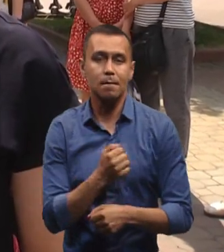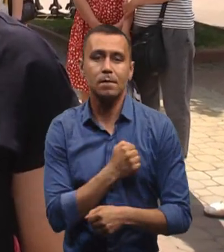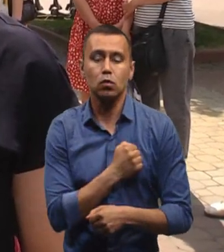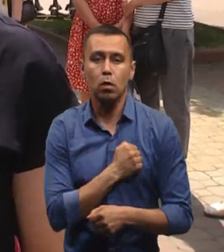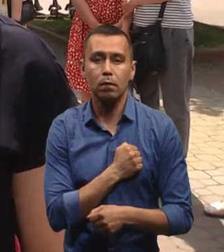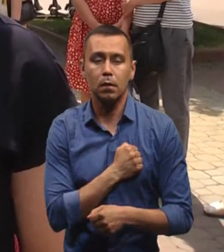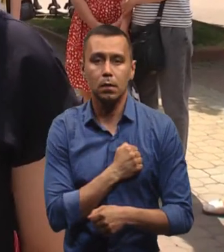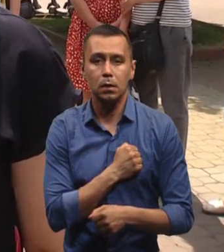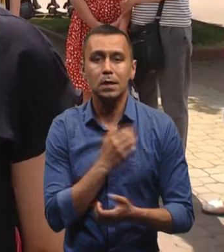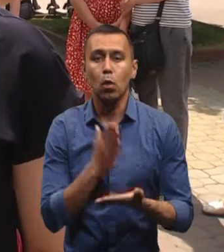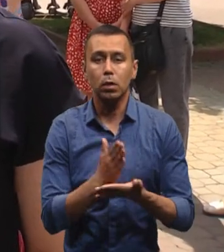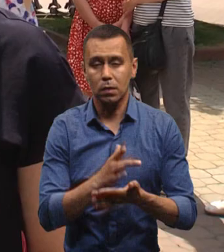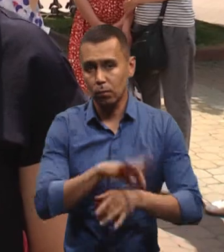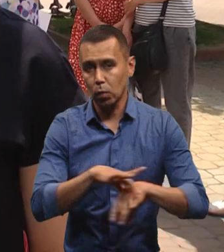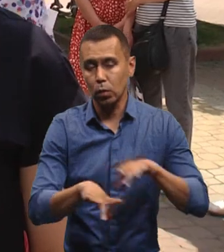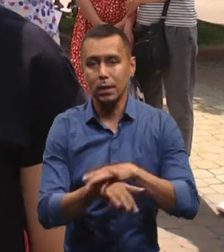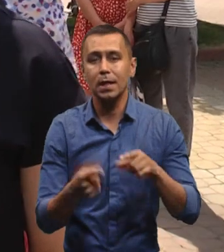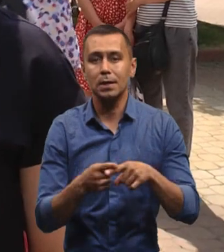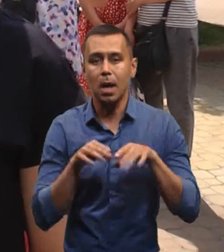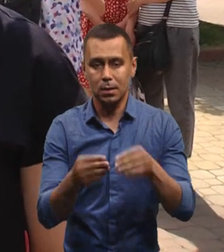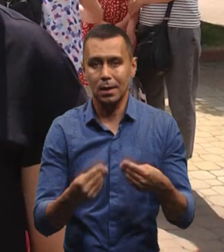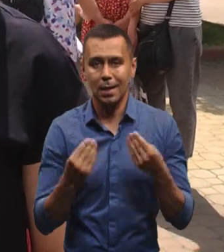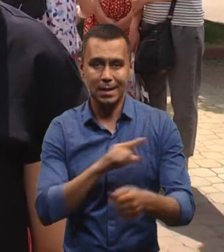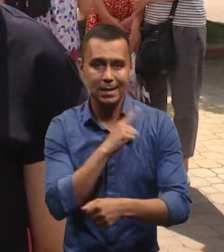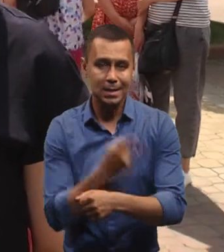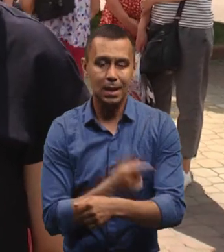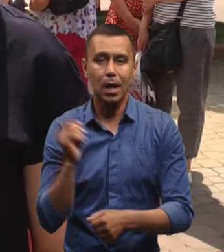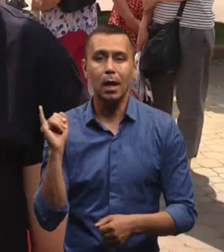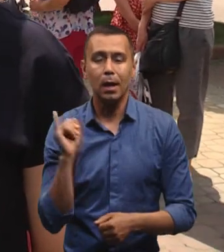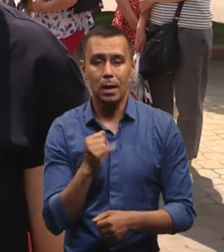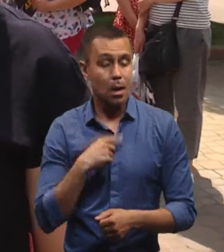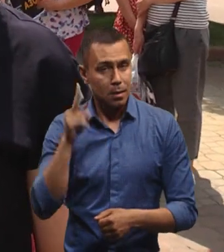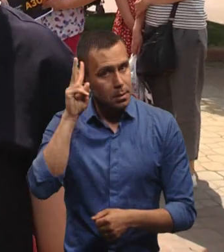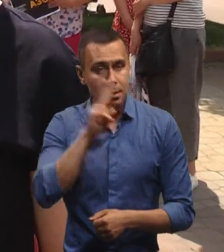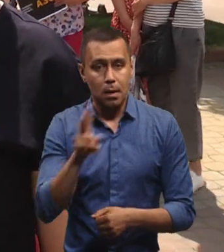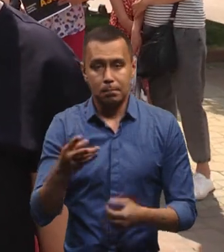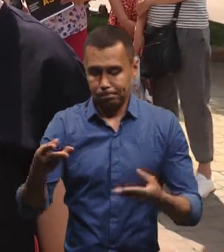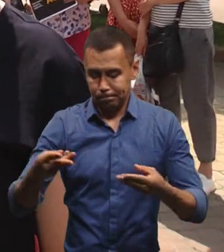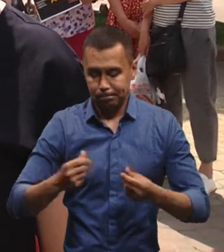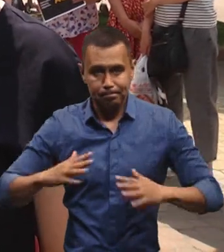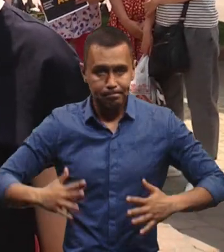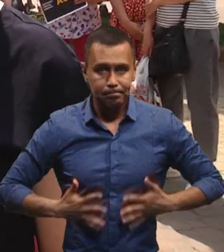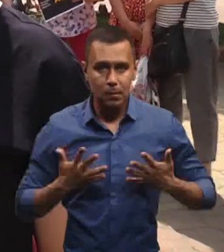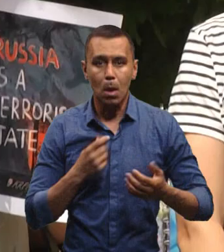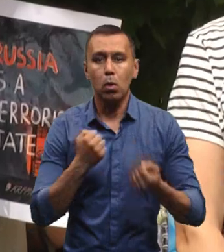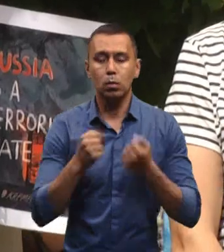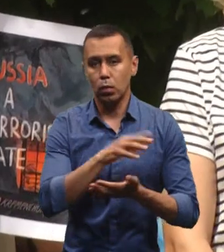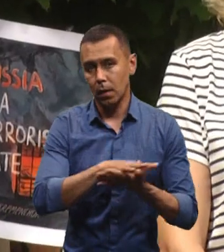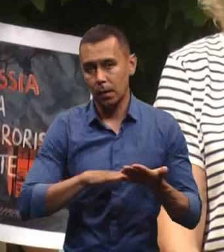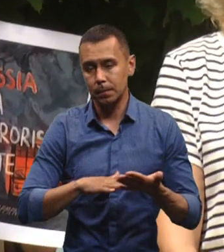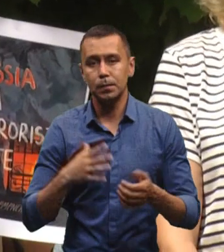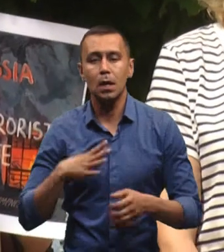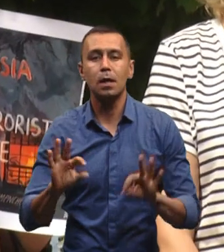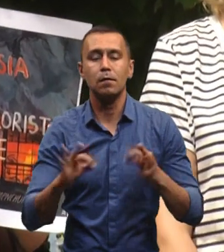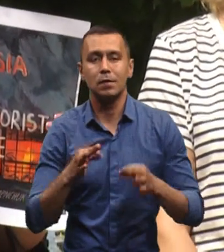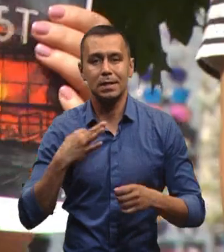полоні, і ця акція дає сили, і, я не знаю, надихає нас на боротьбу далі. Чекає